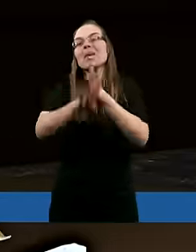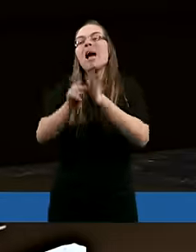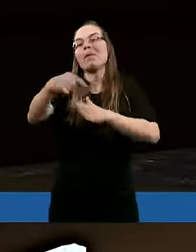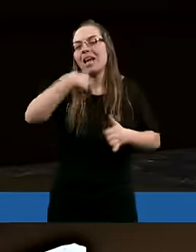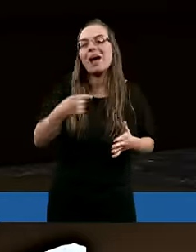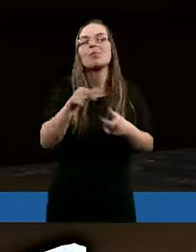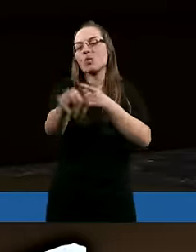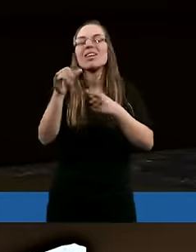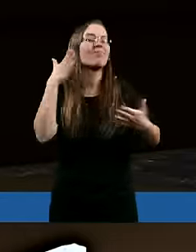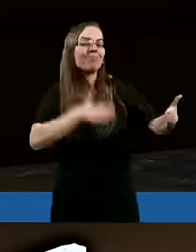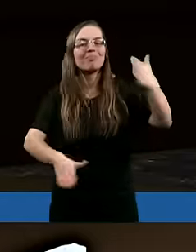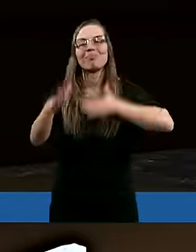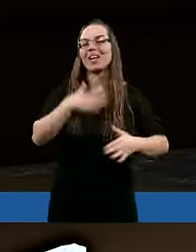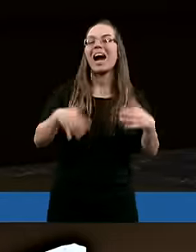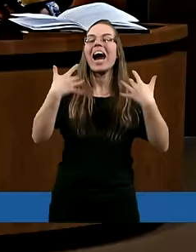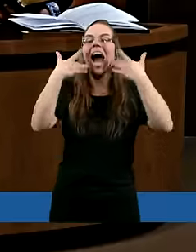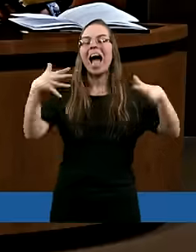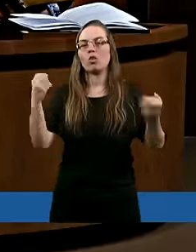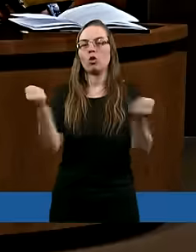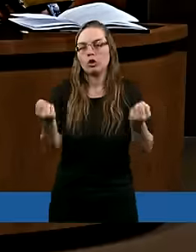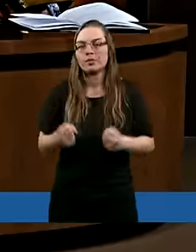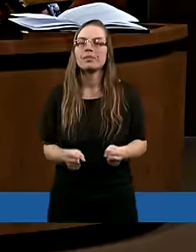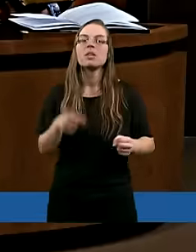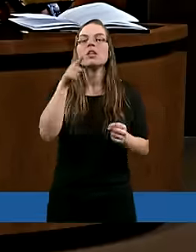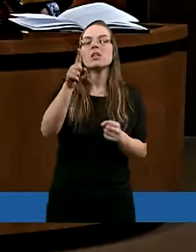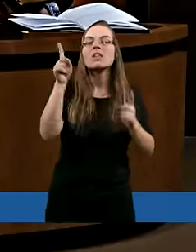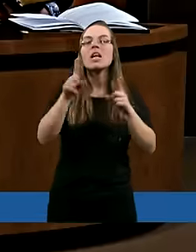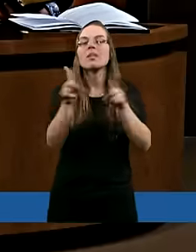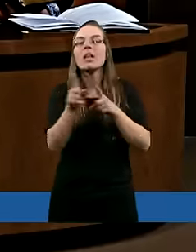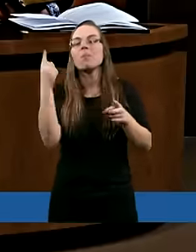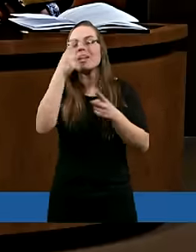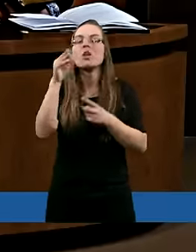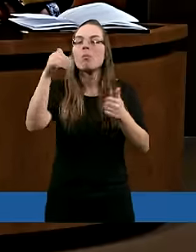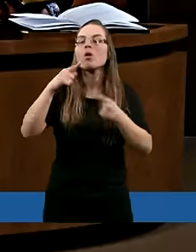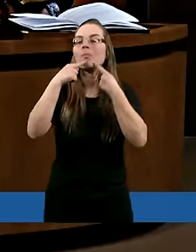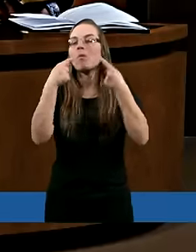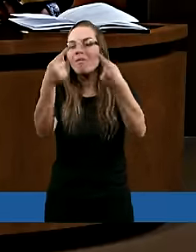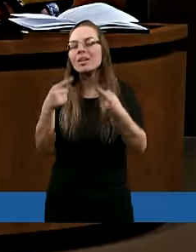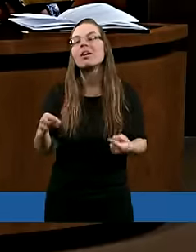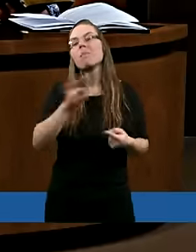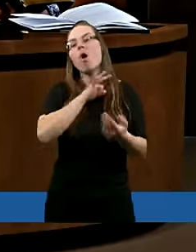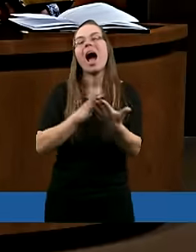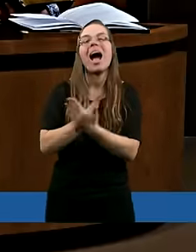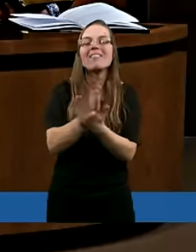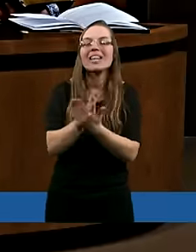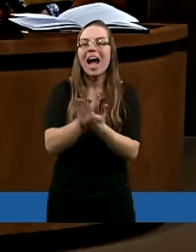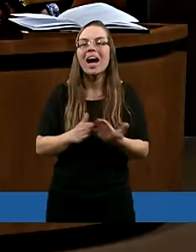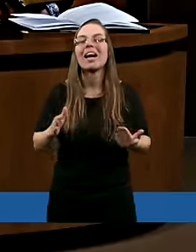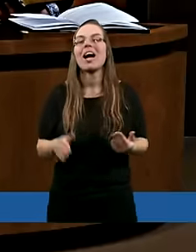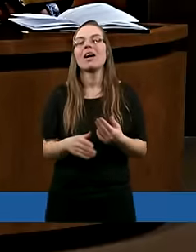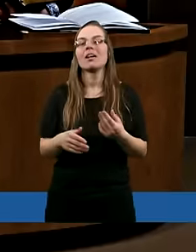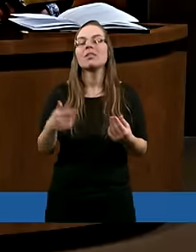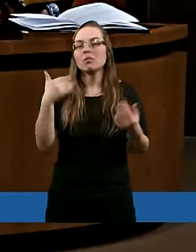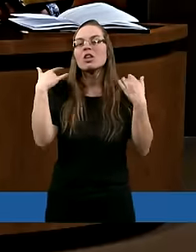przynajmniej dla mnie jest to radością też. Myślę, że radością może być również to, że mogę powiedzieć, czy moja wiara, że